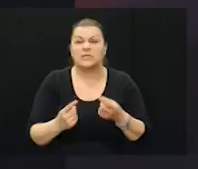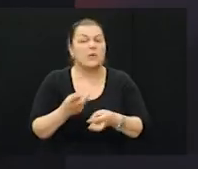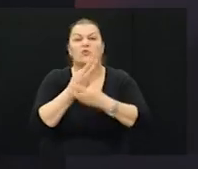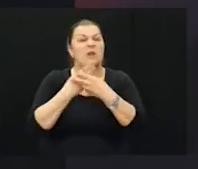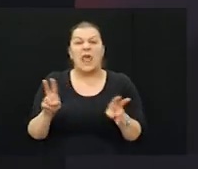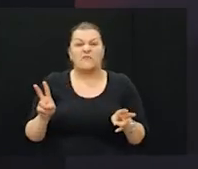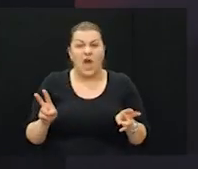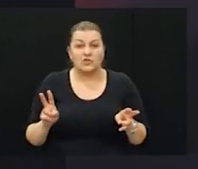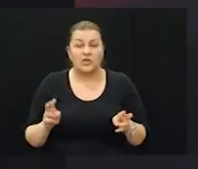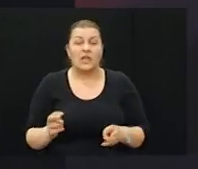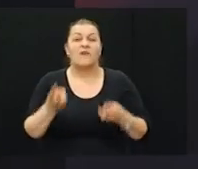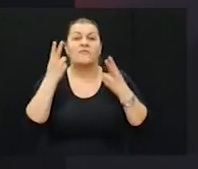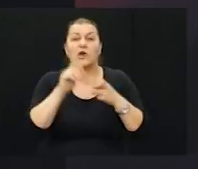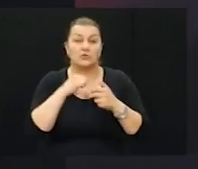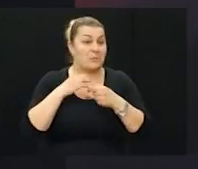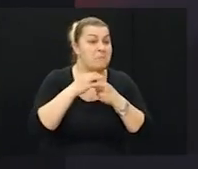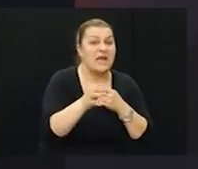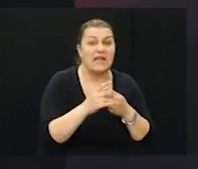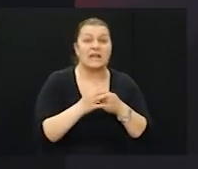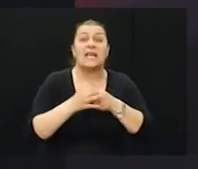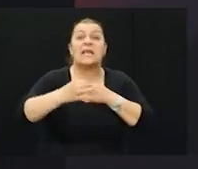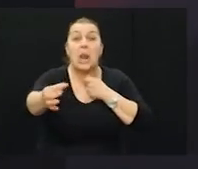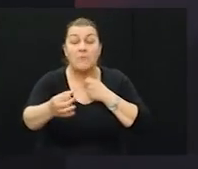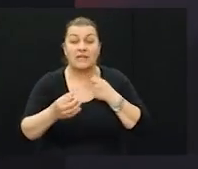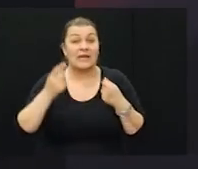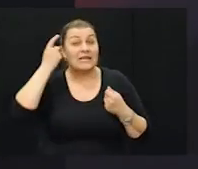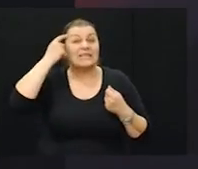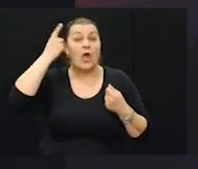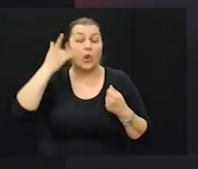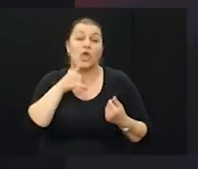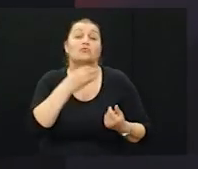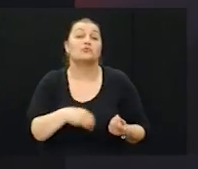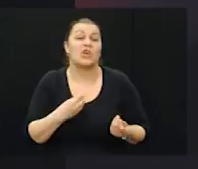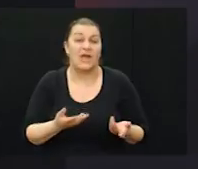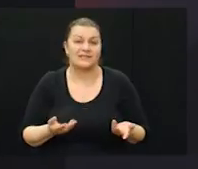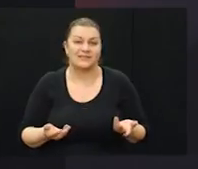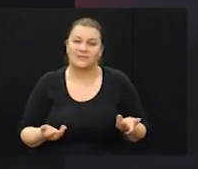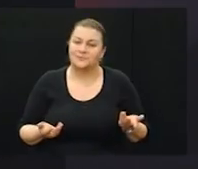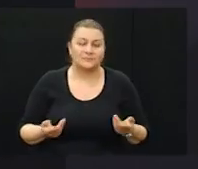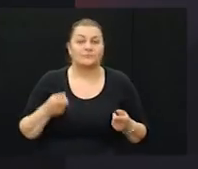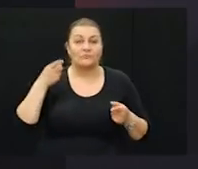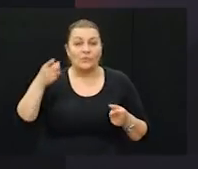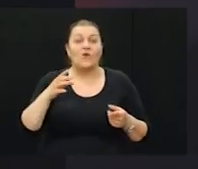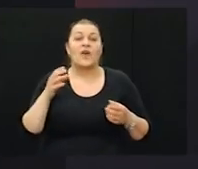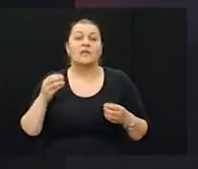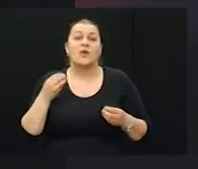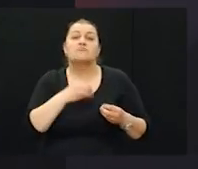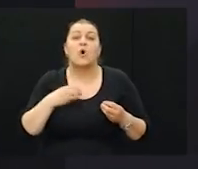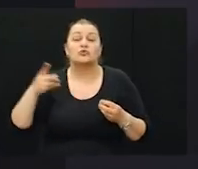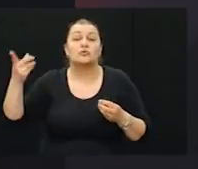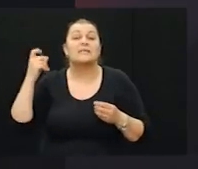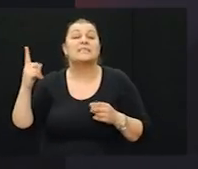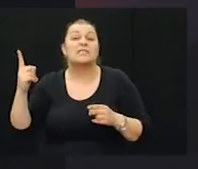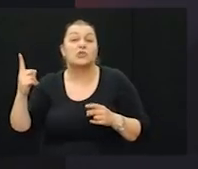nebitni. Bitni su bili metri, kilometri, ideologije i užas. Dakle, monstruo sa istoka je zapravo nama